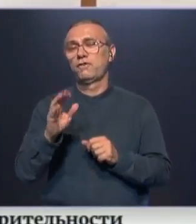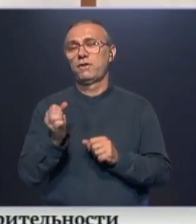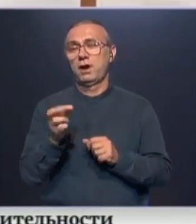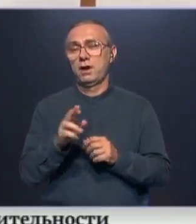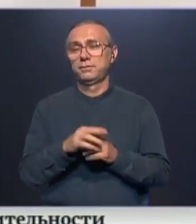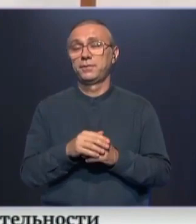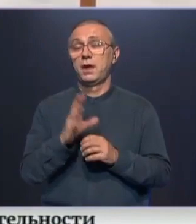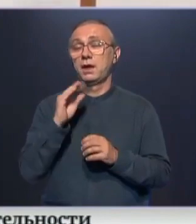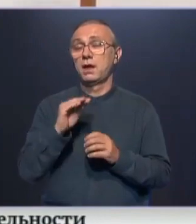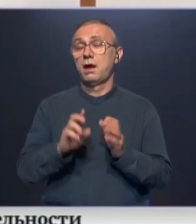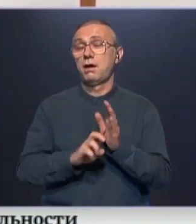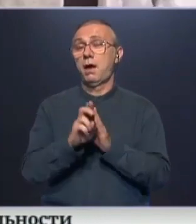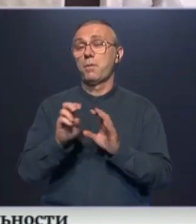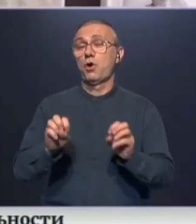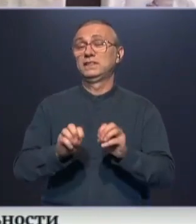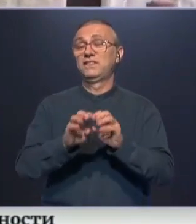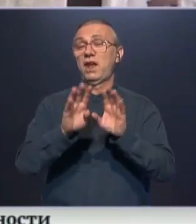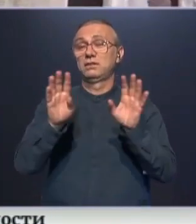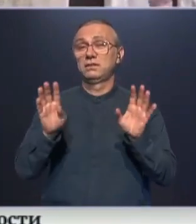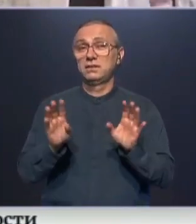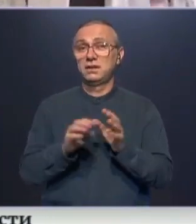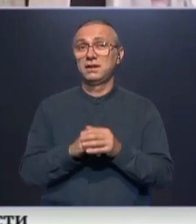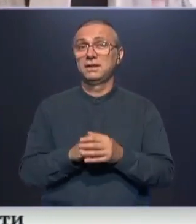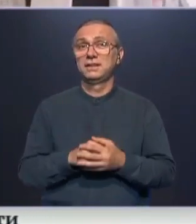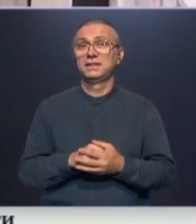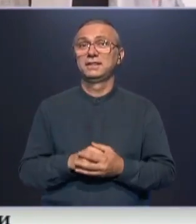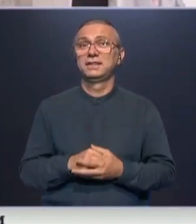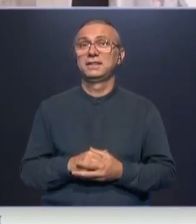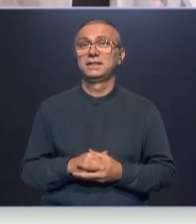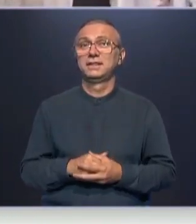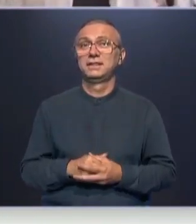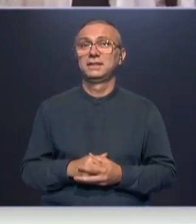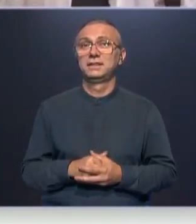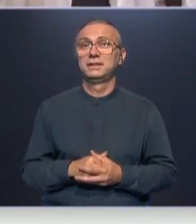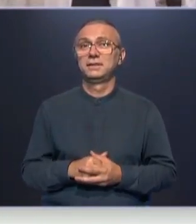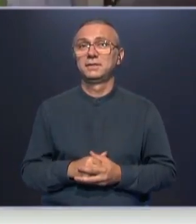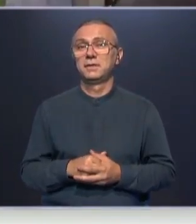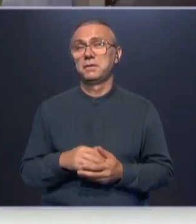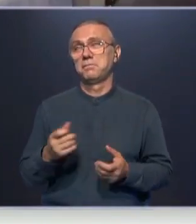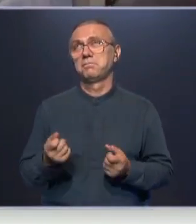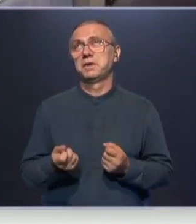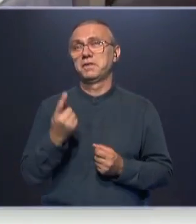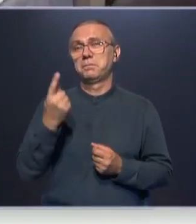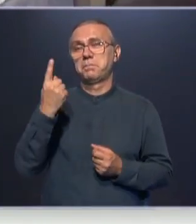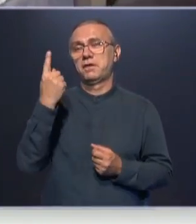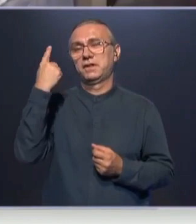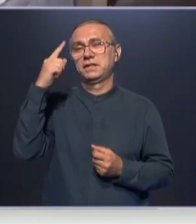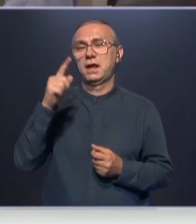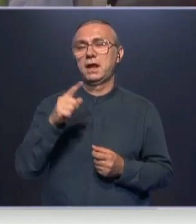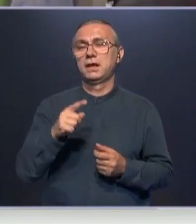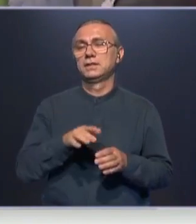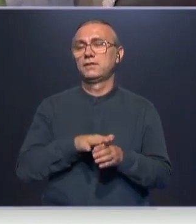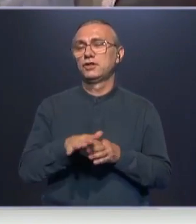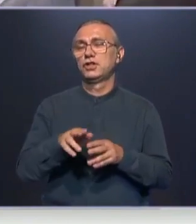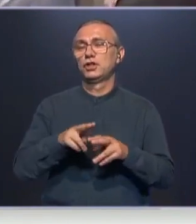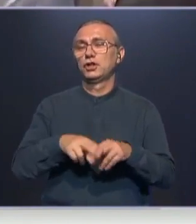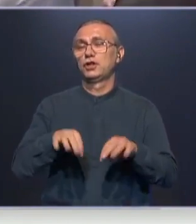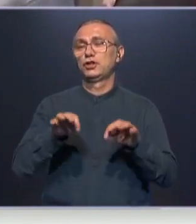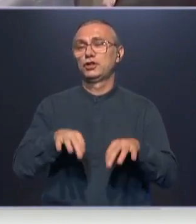освящали, возникла сразу же первая идея совершить и крещение